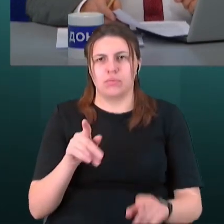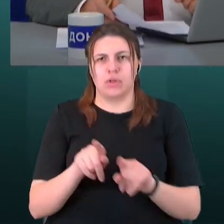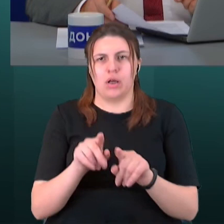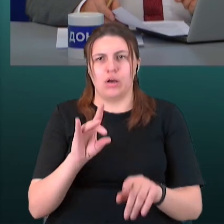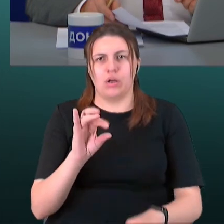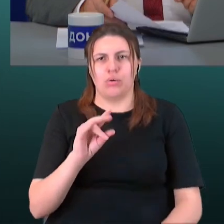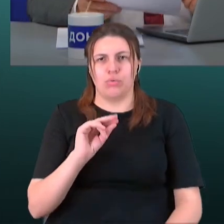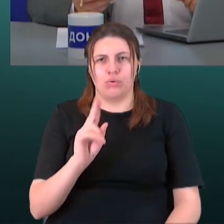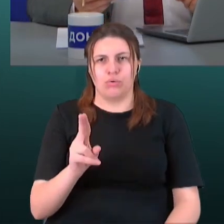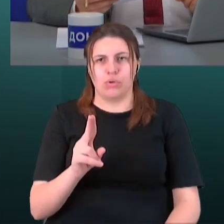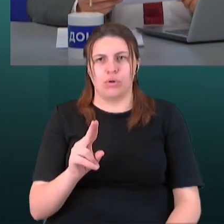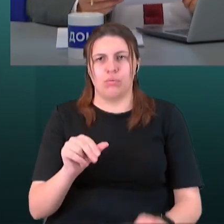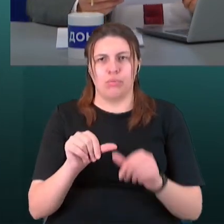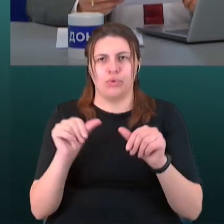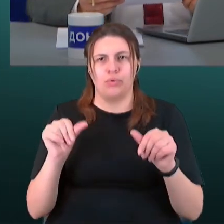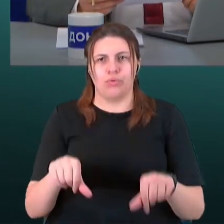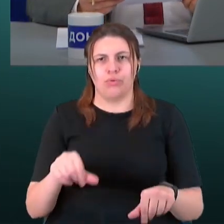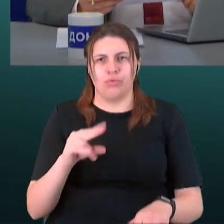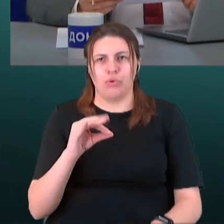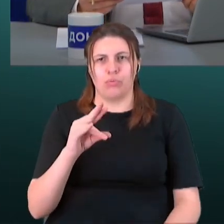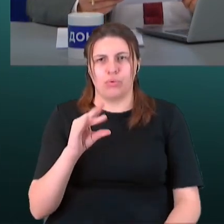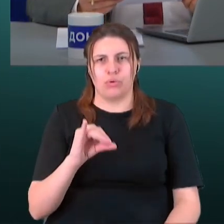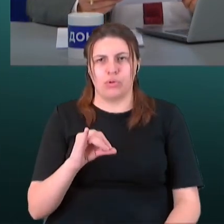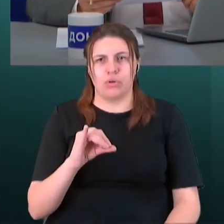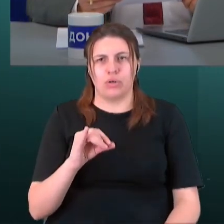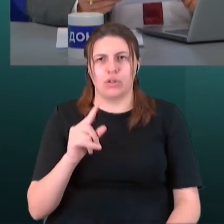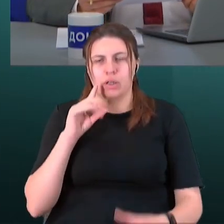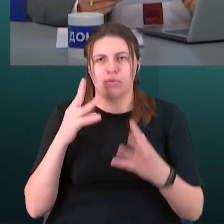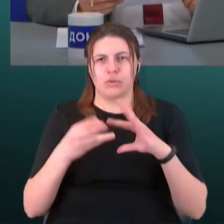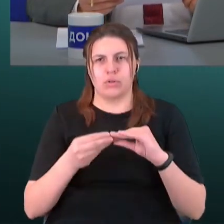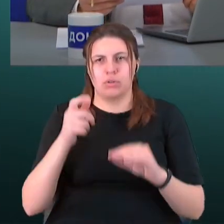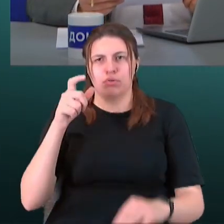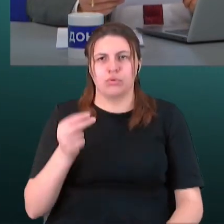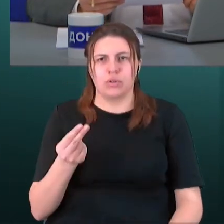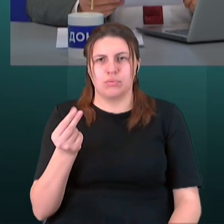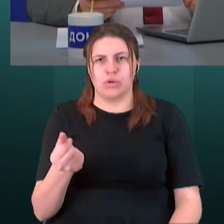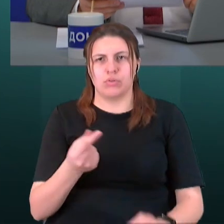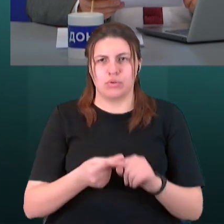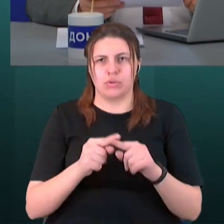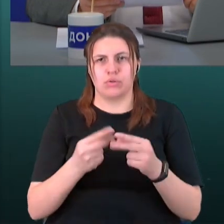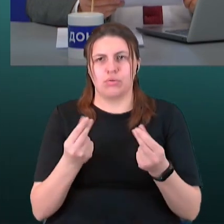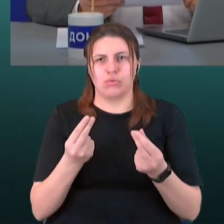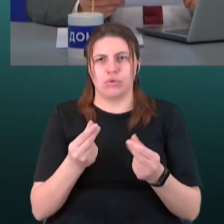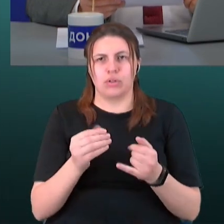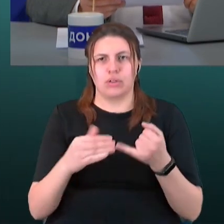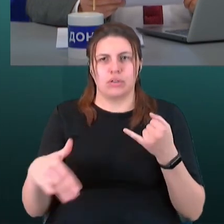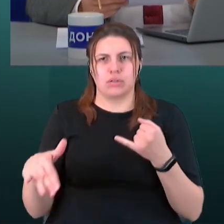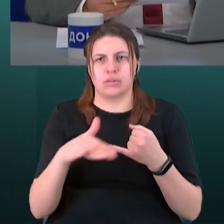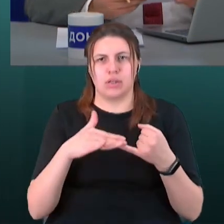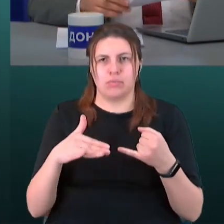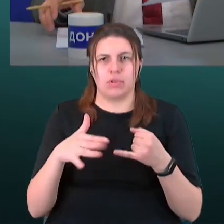формулі проводиться оцінка, і, відповідно, її виплачуються ці кошти, і земельна ділянка вилучається для суспільних потреб.